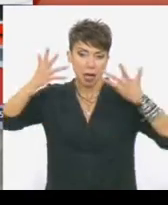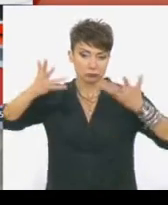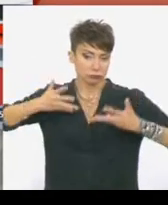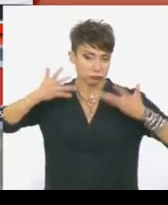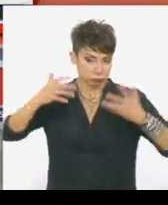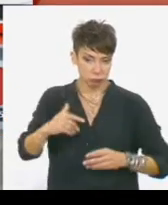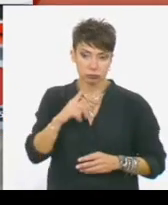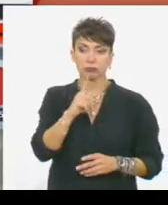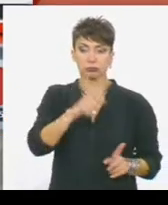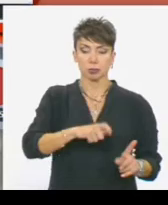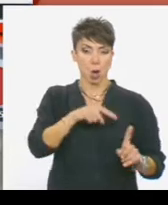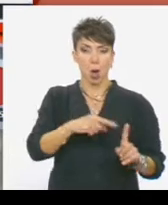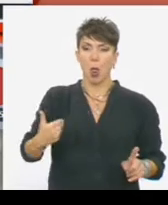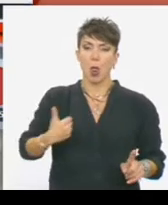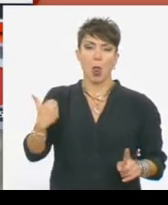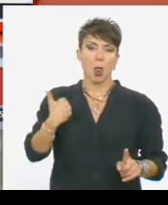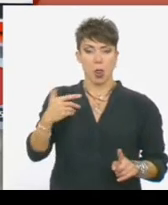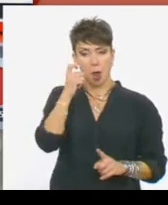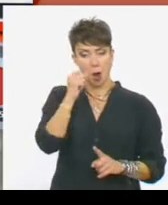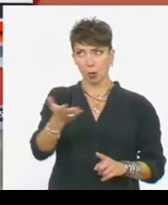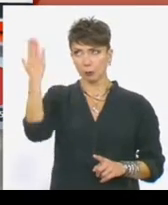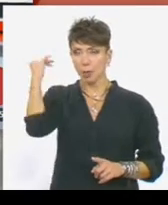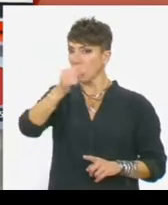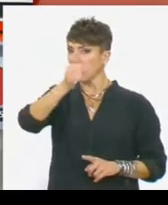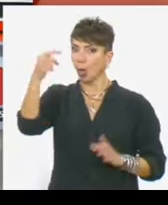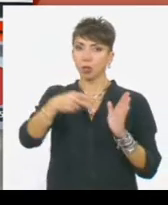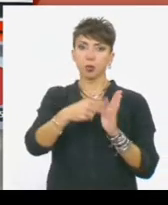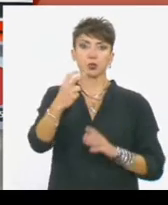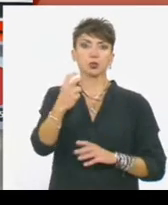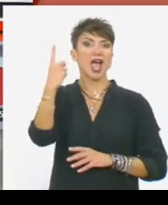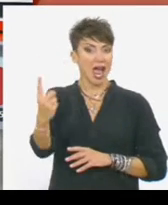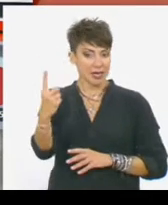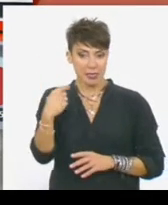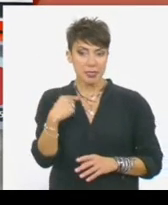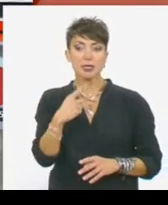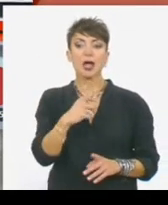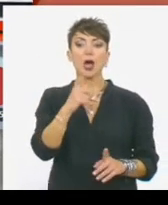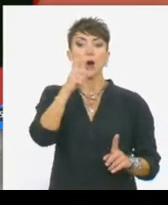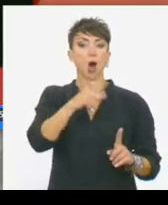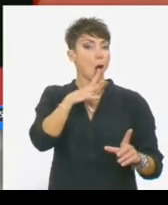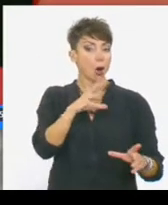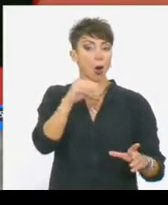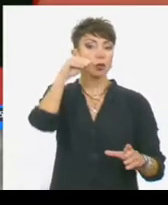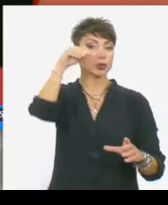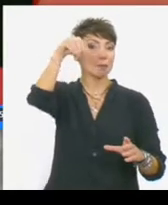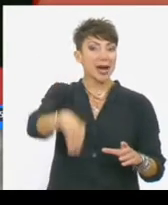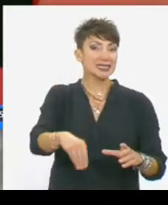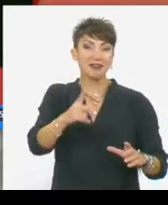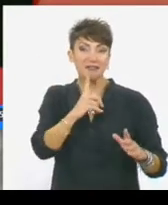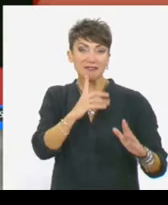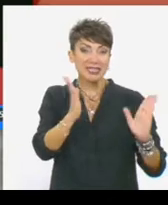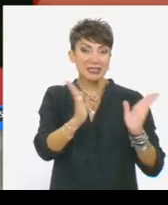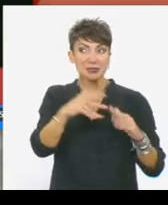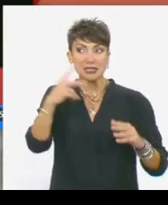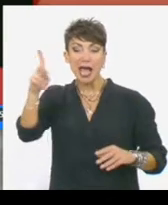Είναι ένα νεαρό αγόρι, το οποίο το καλοκαίρι του 2021 βρισκόταν στη δομή της Κιβωτού του κόσμου, στη Χίο. Και όπως μας